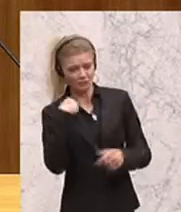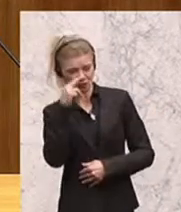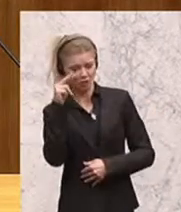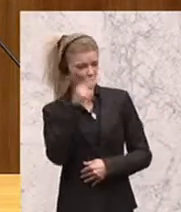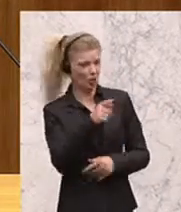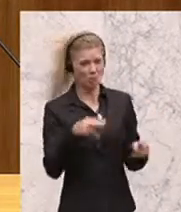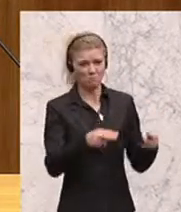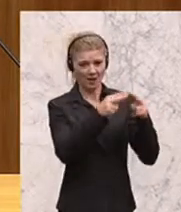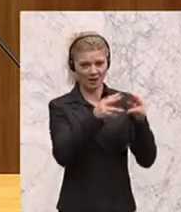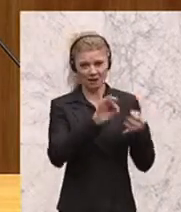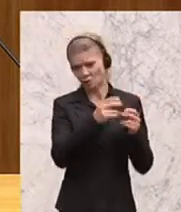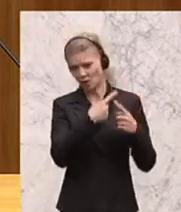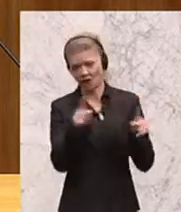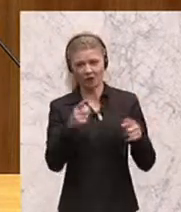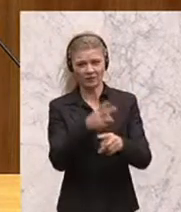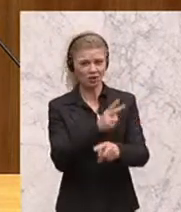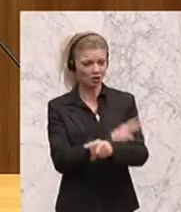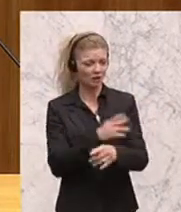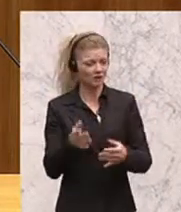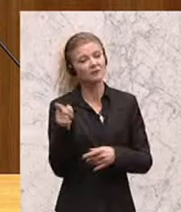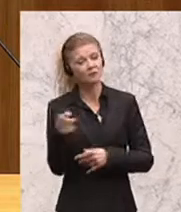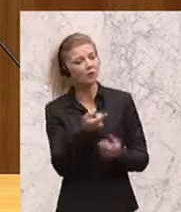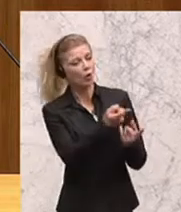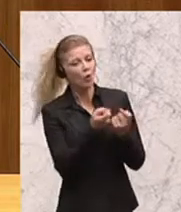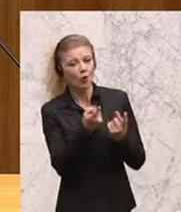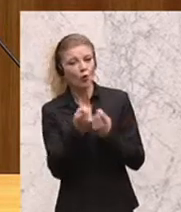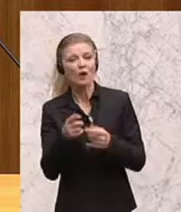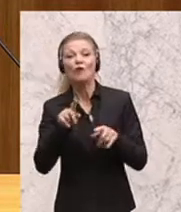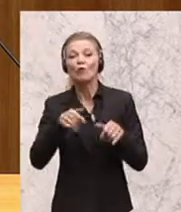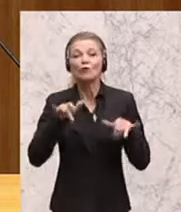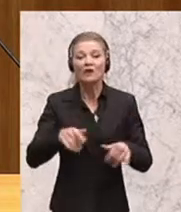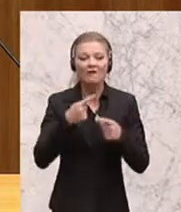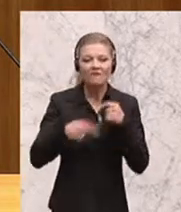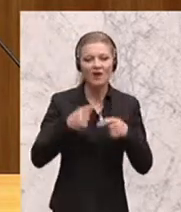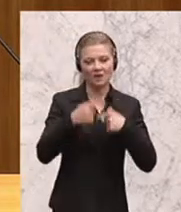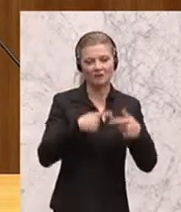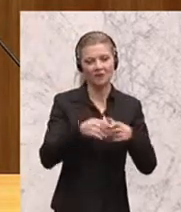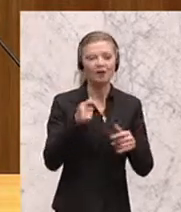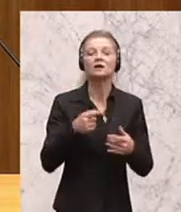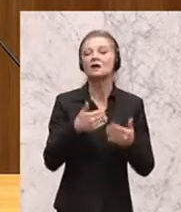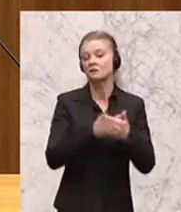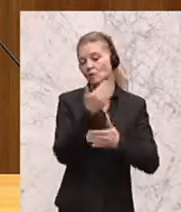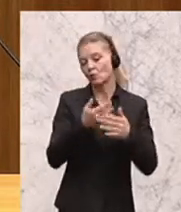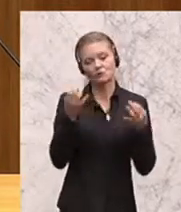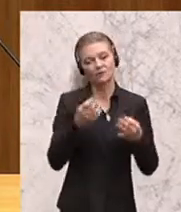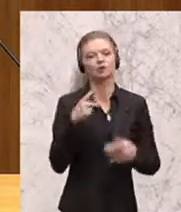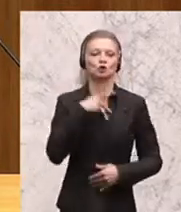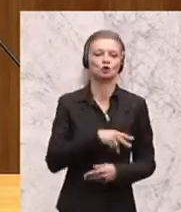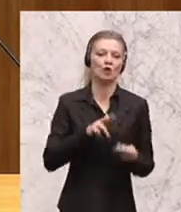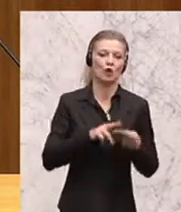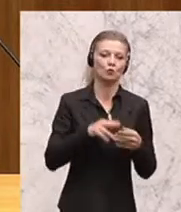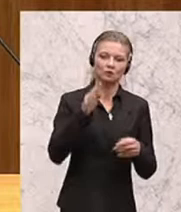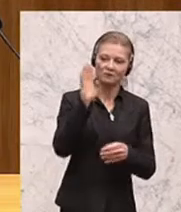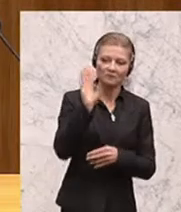Rekrutierungsfelder für die Kämpfer des islamischen Staates. Das hat einen sozialen Hintergrund, das hat einen wirtschaftlichen Hintergrund, das hat viele